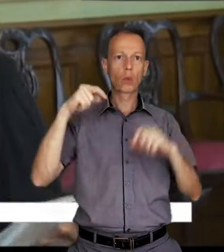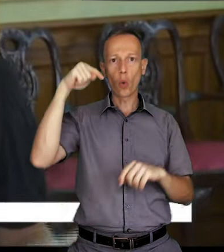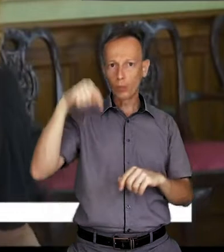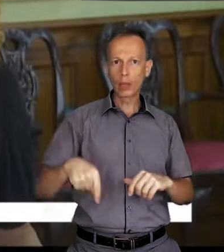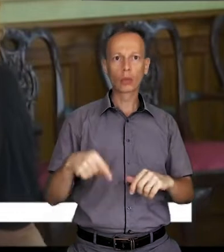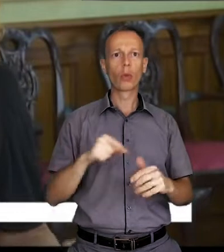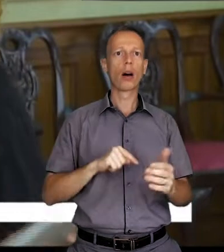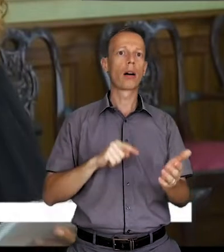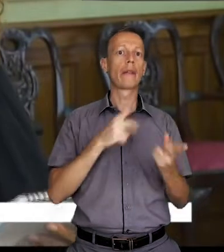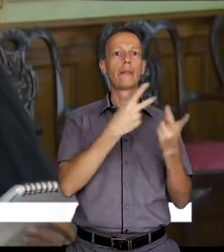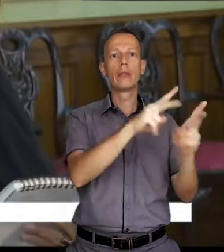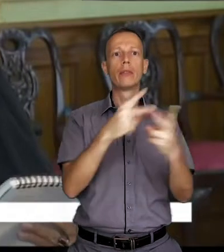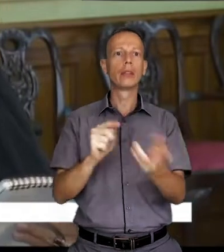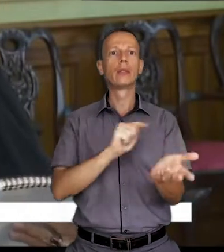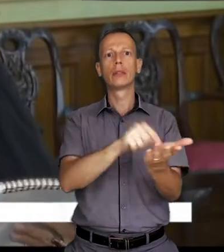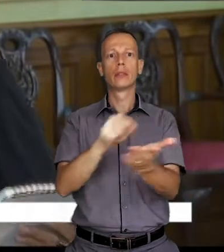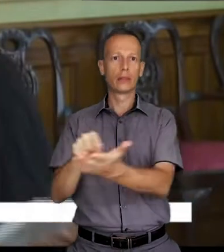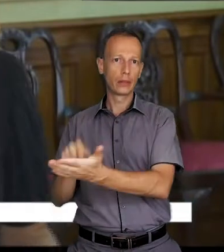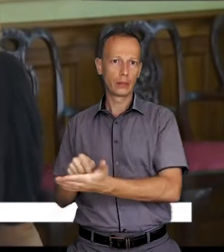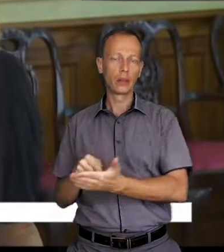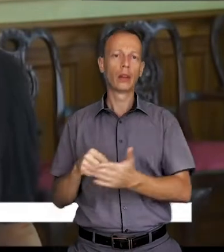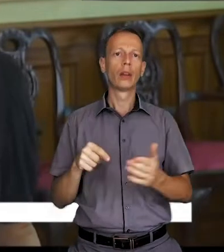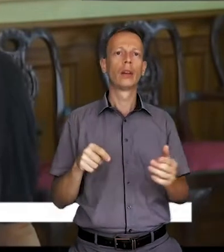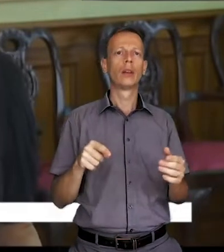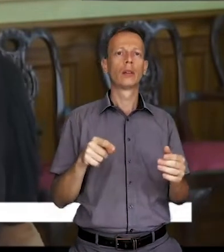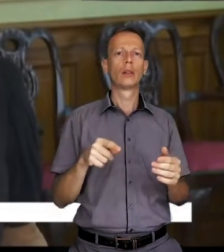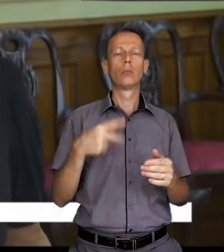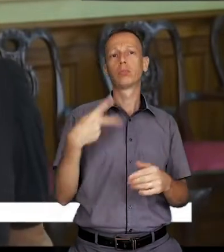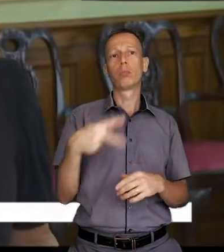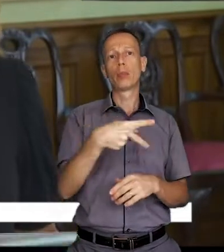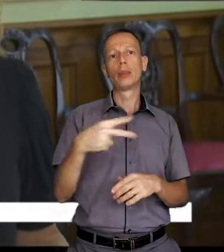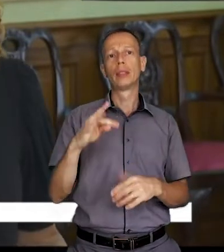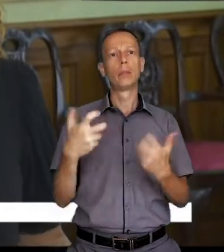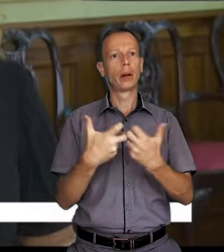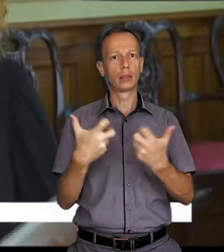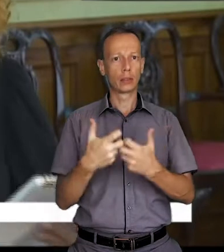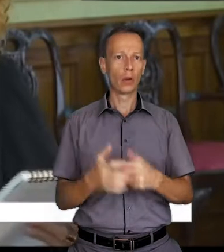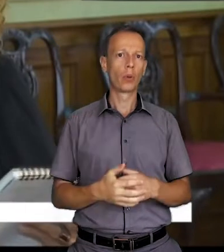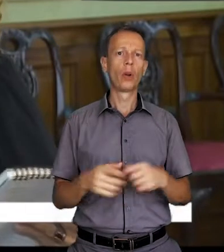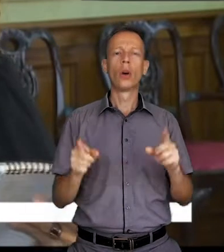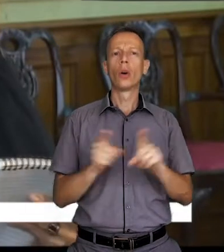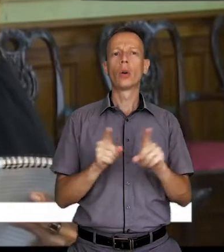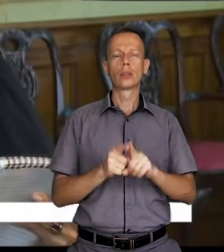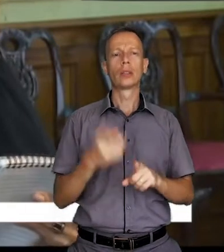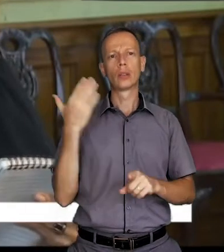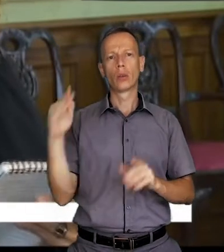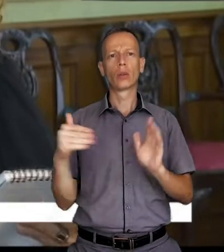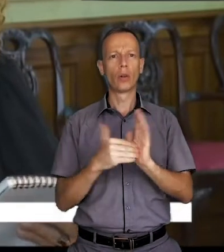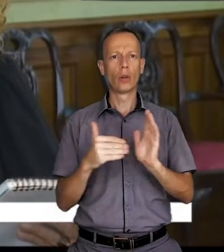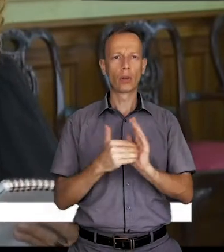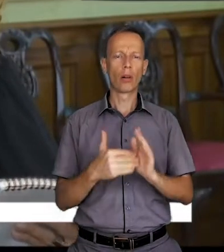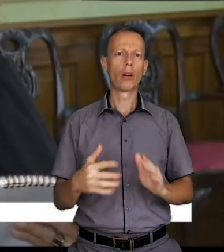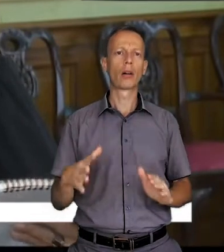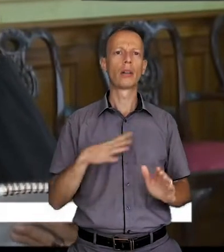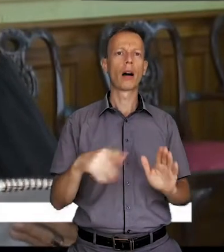fermées. Le masque, évidemment, est obligatoire dans certaines agglomérations de conféité. Et puis, les